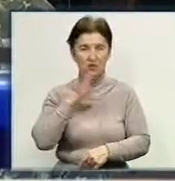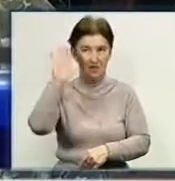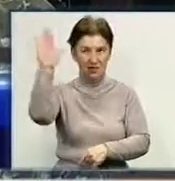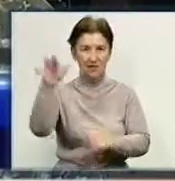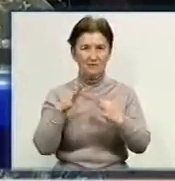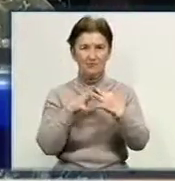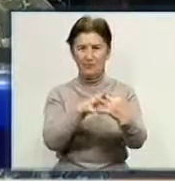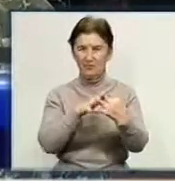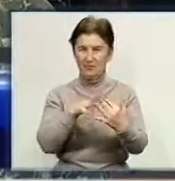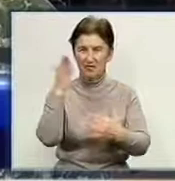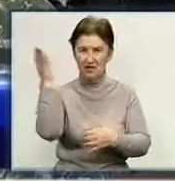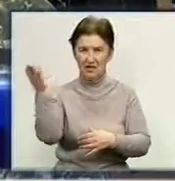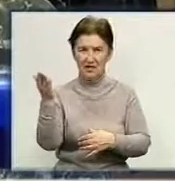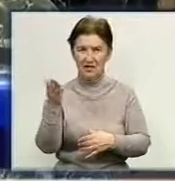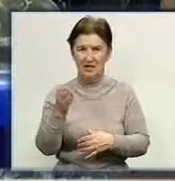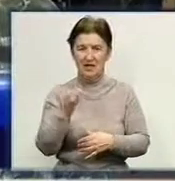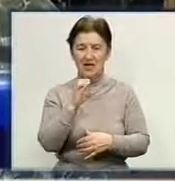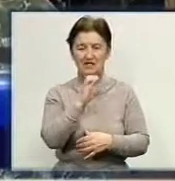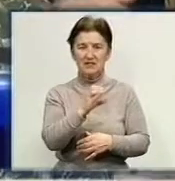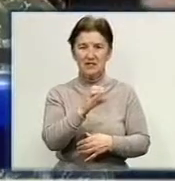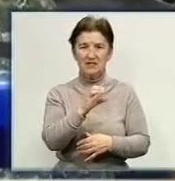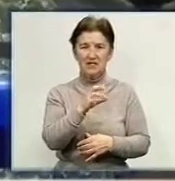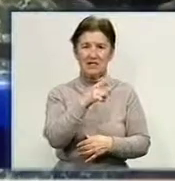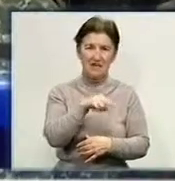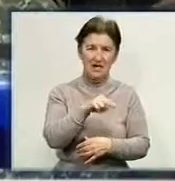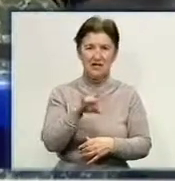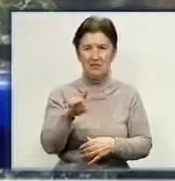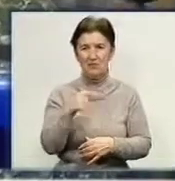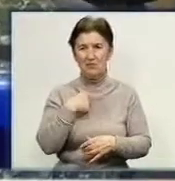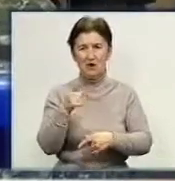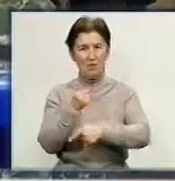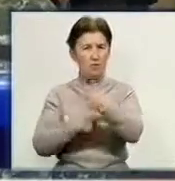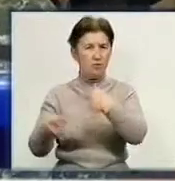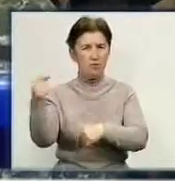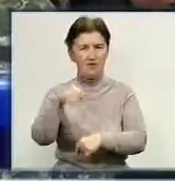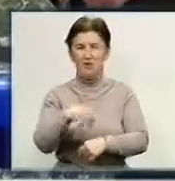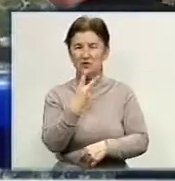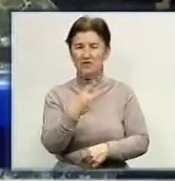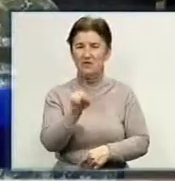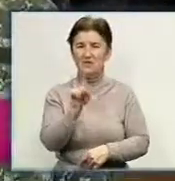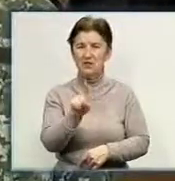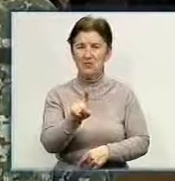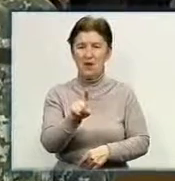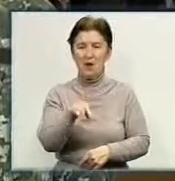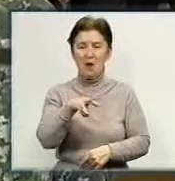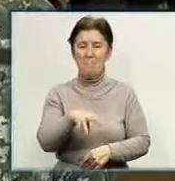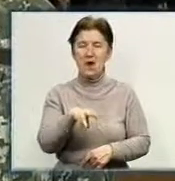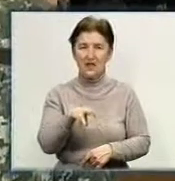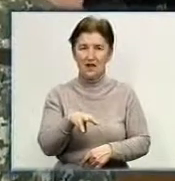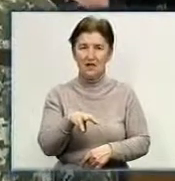сектор А, сектор Д і сектор М. Повернувся ми 21 марта